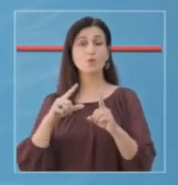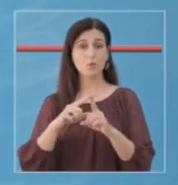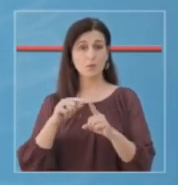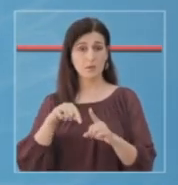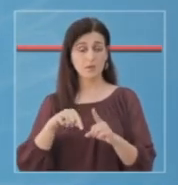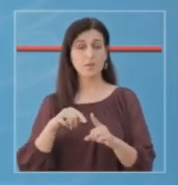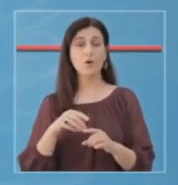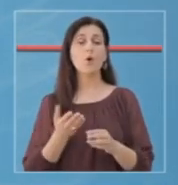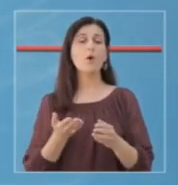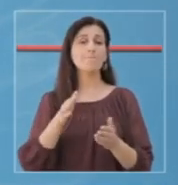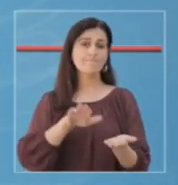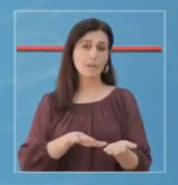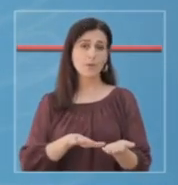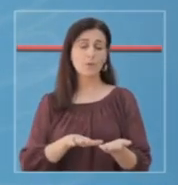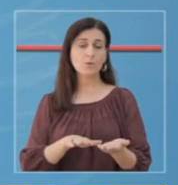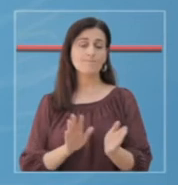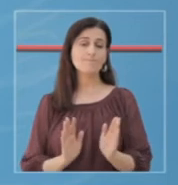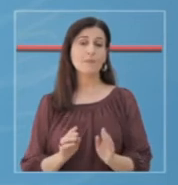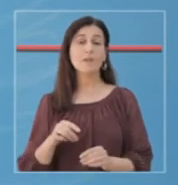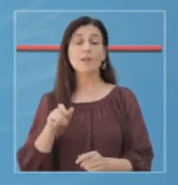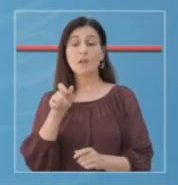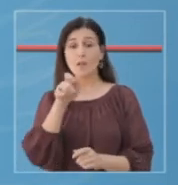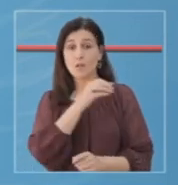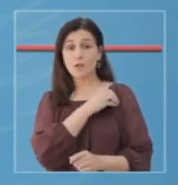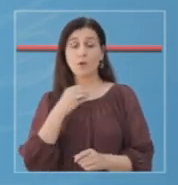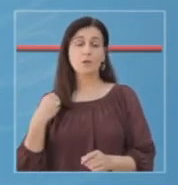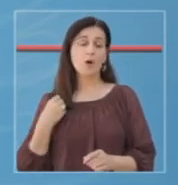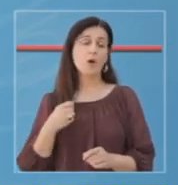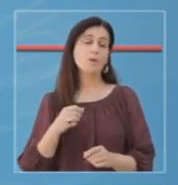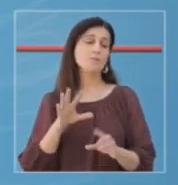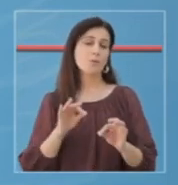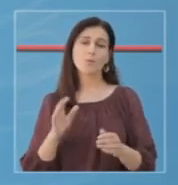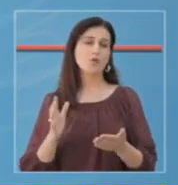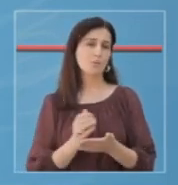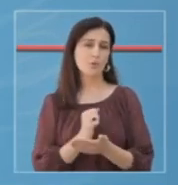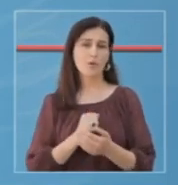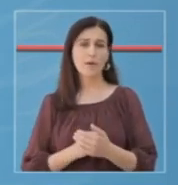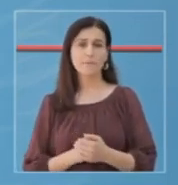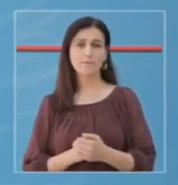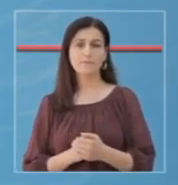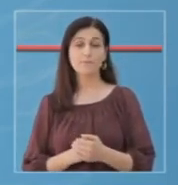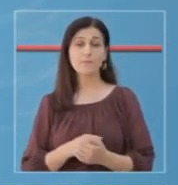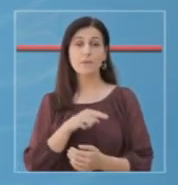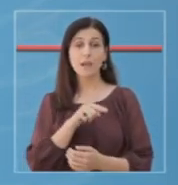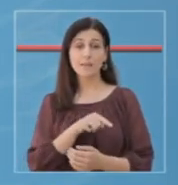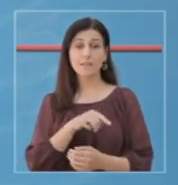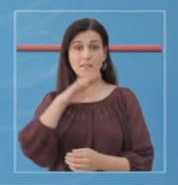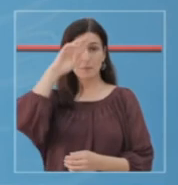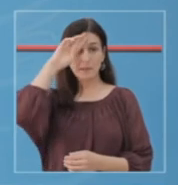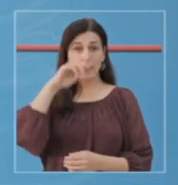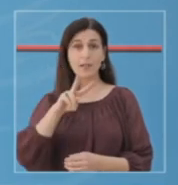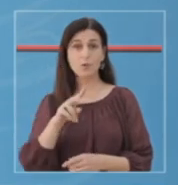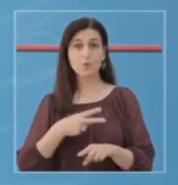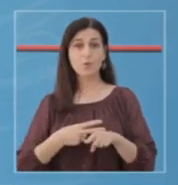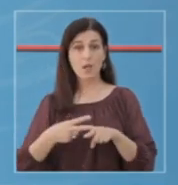Durësi ka humbër jetën panvarsisht për pjekjeve maksimalet personelit shëndetsor. I shtruar në spitalin infektiv